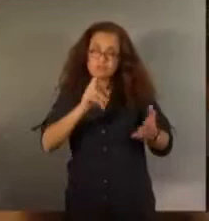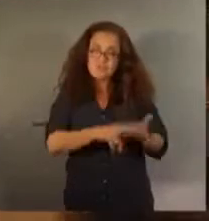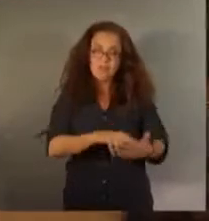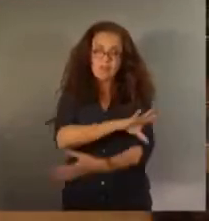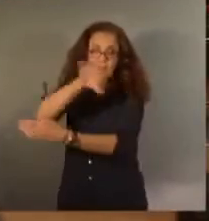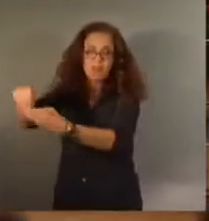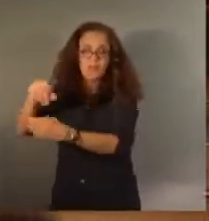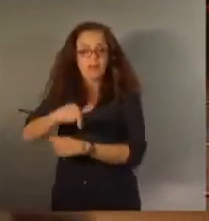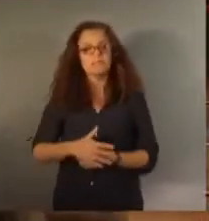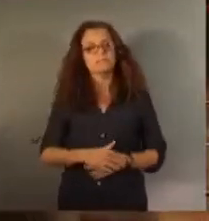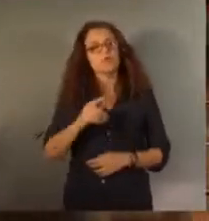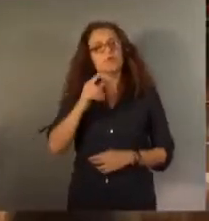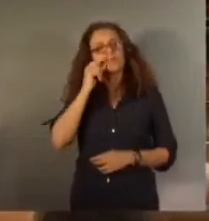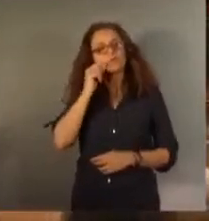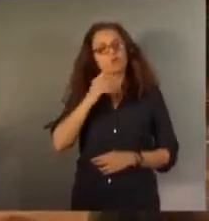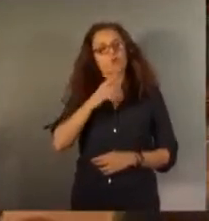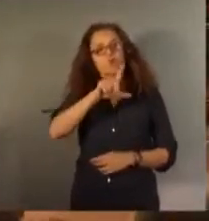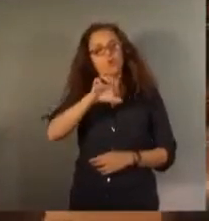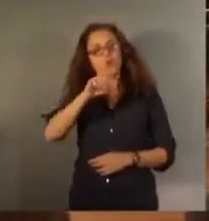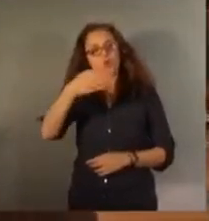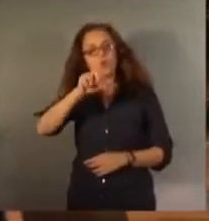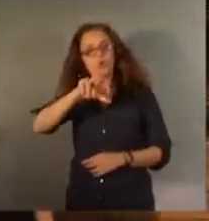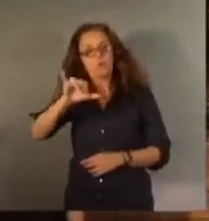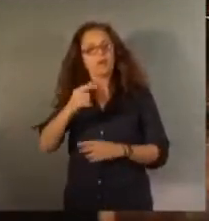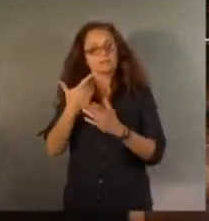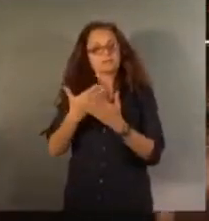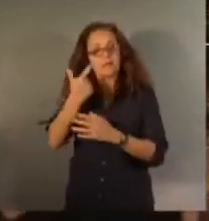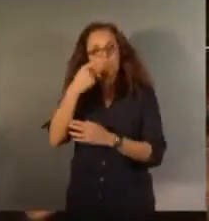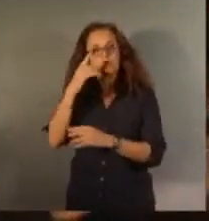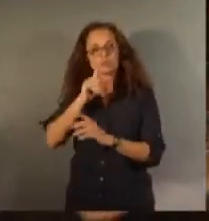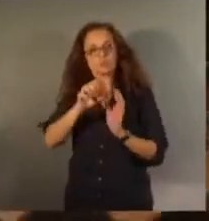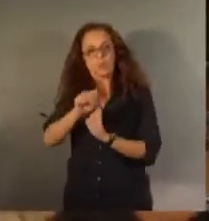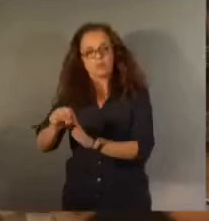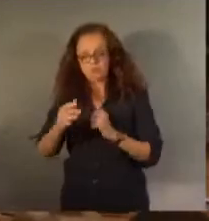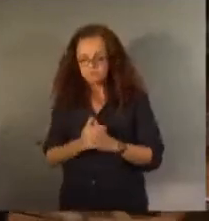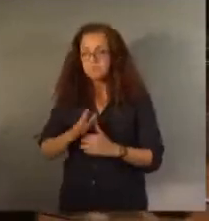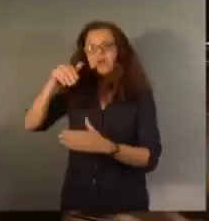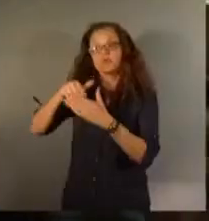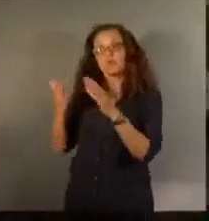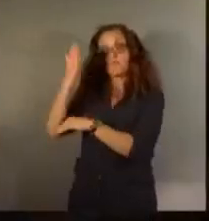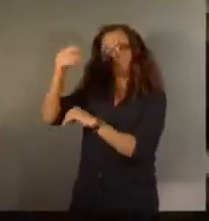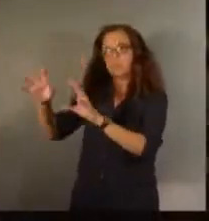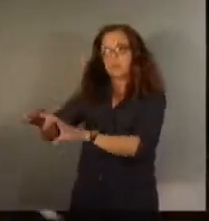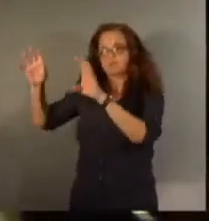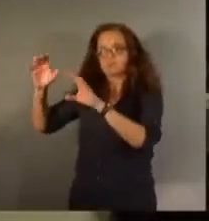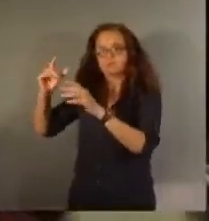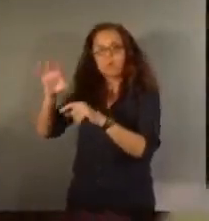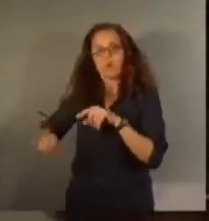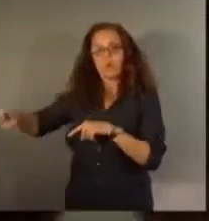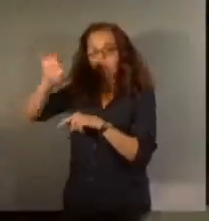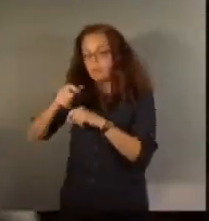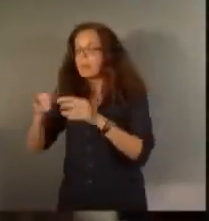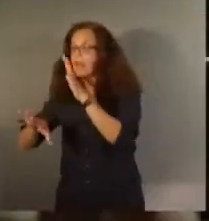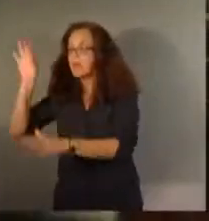Monsieur Bruno Le Maire, ça c'est pour la droite, il dit au sein du futur Parlement européen, les élus La République en marche